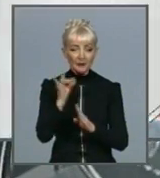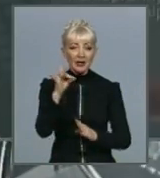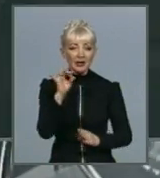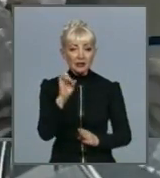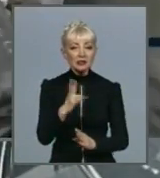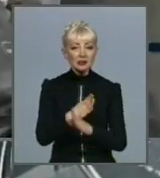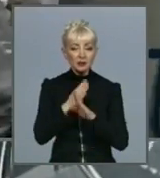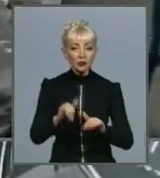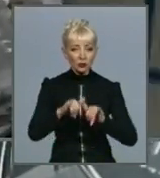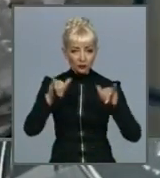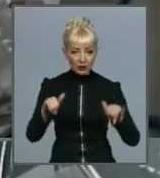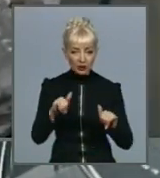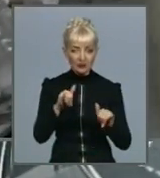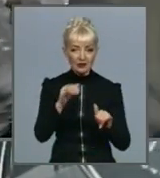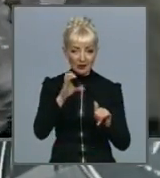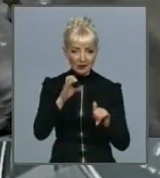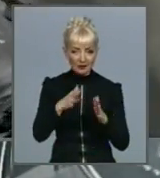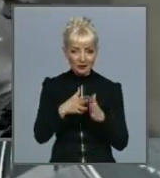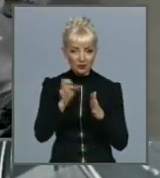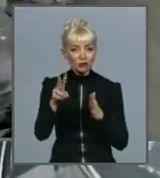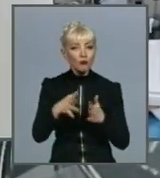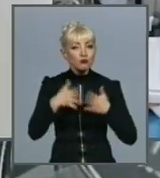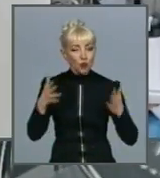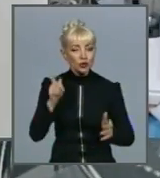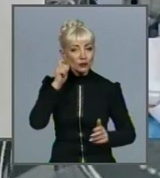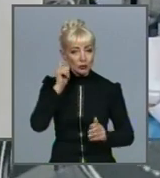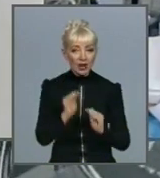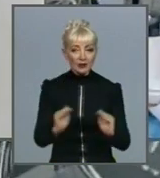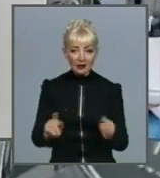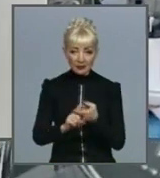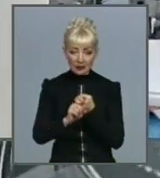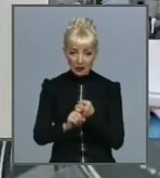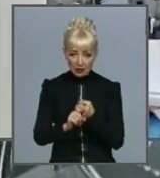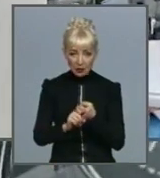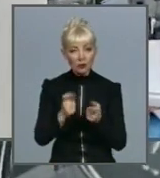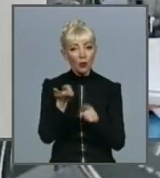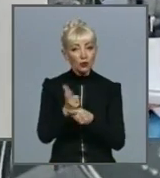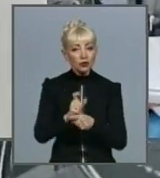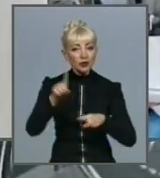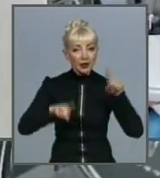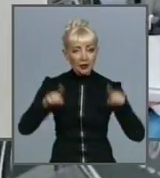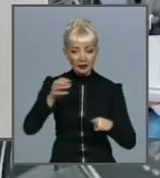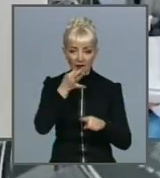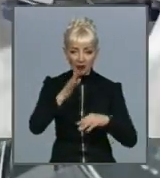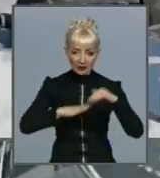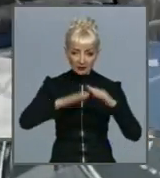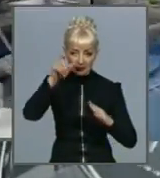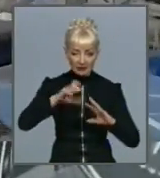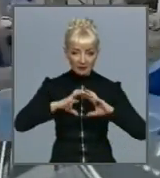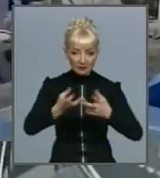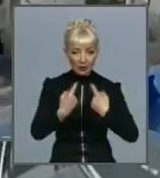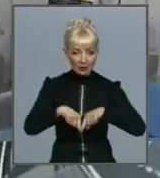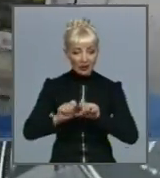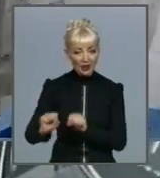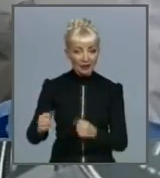віком. У той час, як діти заражаються вірусом, досить рідко, констатують фахівці. У Всесвітньої організації охорони здоров'я також